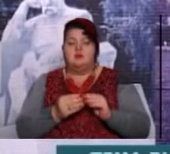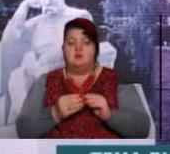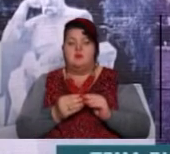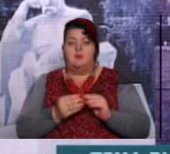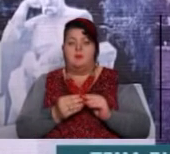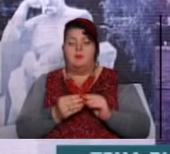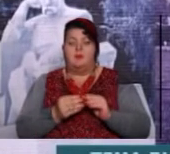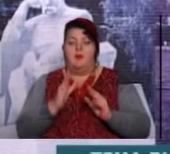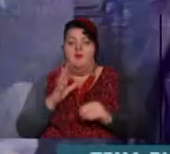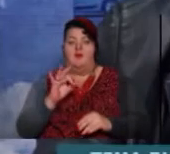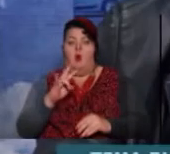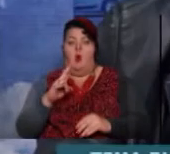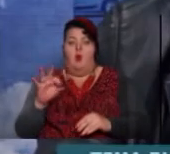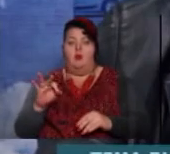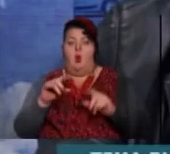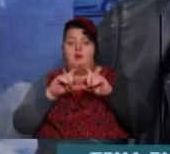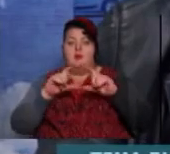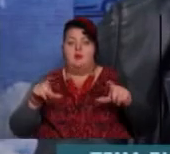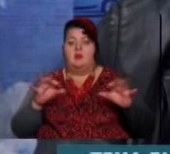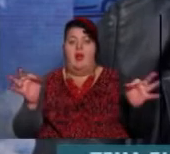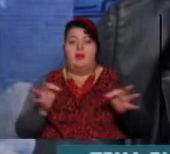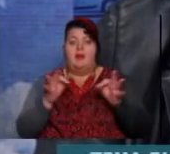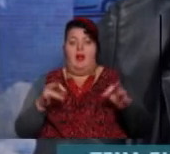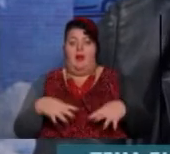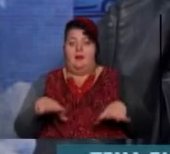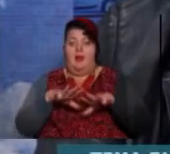априори в онкодиспансері не було ніколи